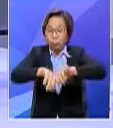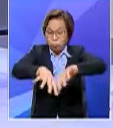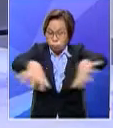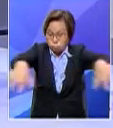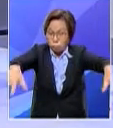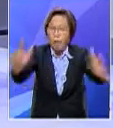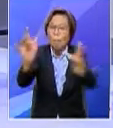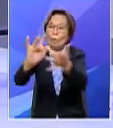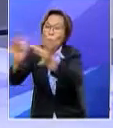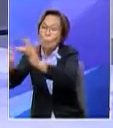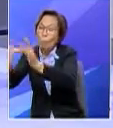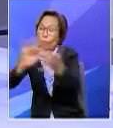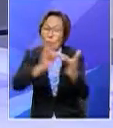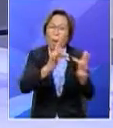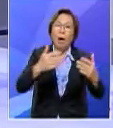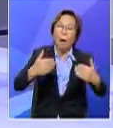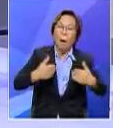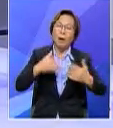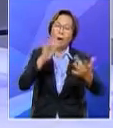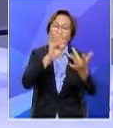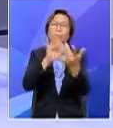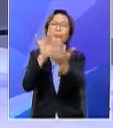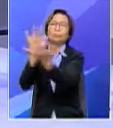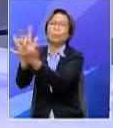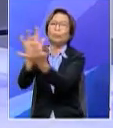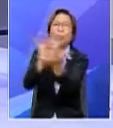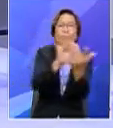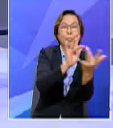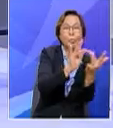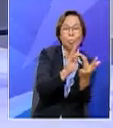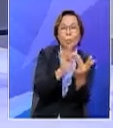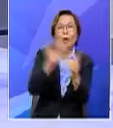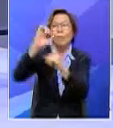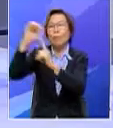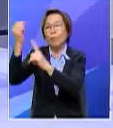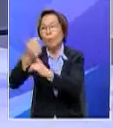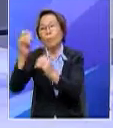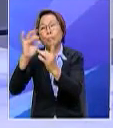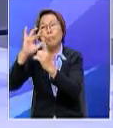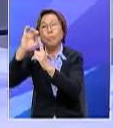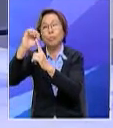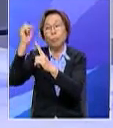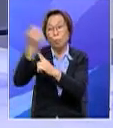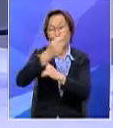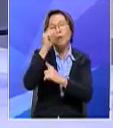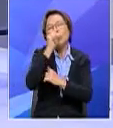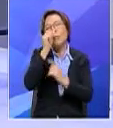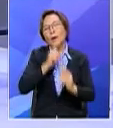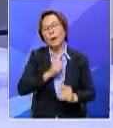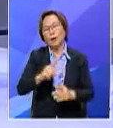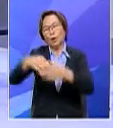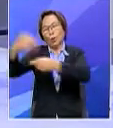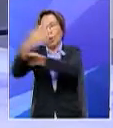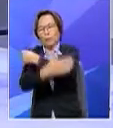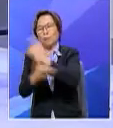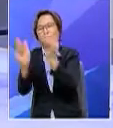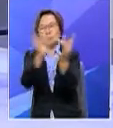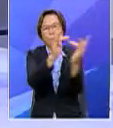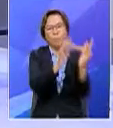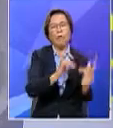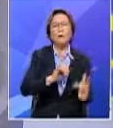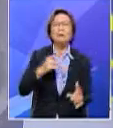saya cakap cakap rekaman juga ada asosiasi ataupun pertubuhan yang menawangi nasyid di luar negara jadi kita rasakan